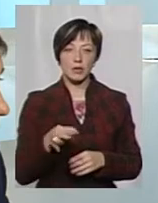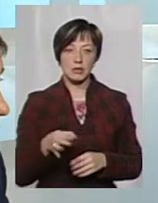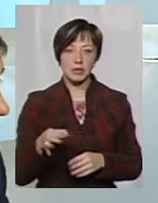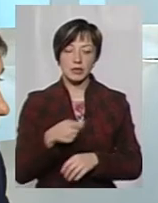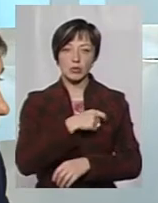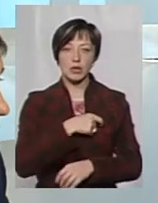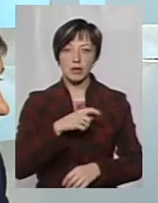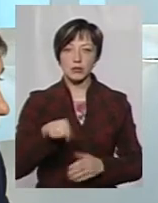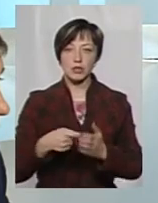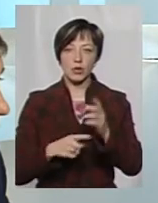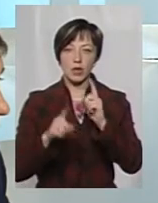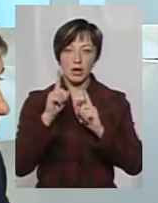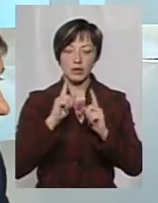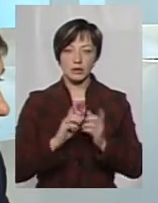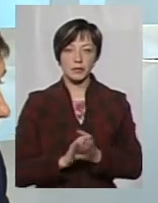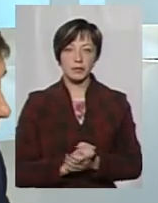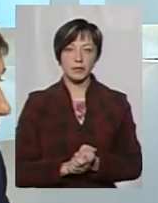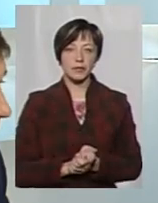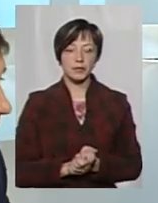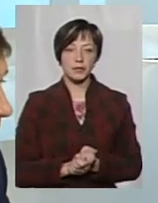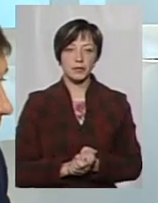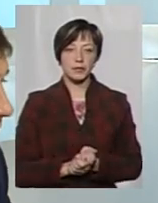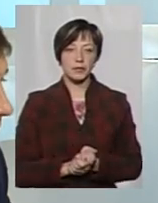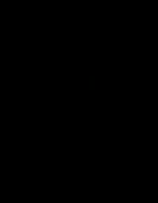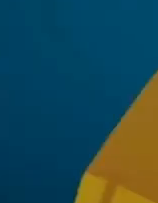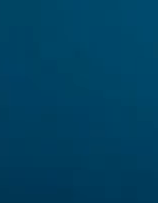нині це депутат Хмельницької міської ради Ігор Ялоха. Прошу.